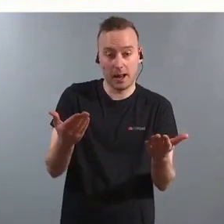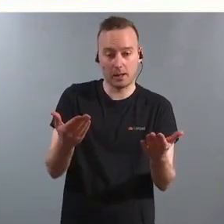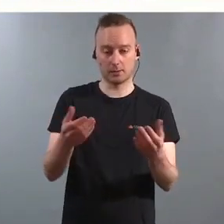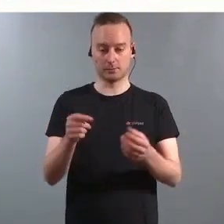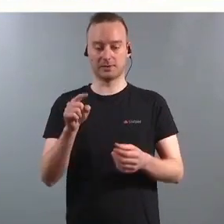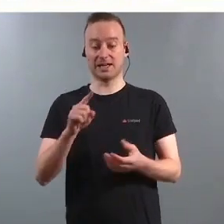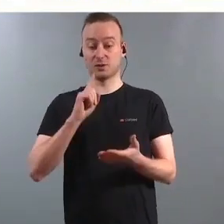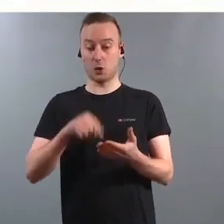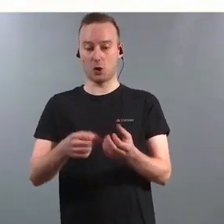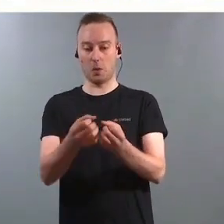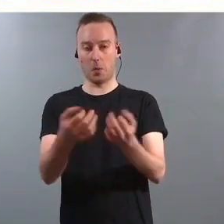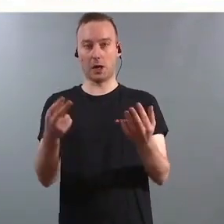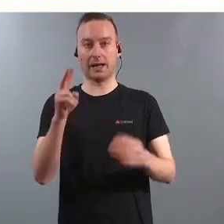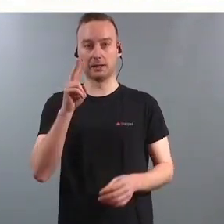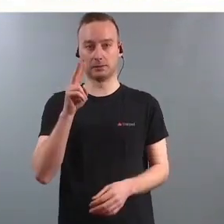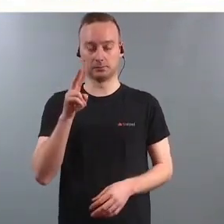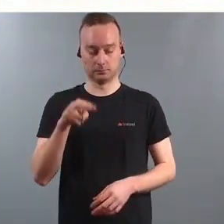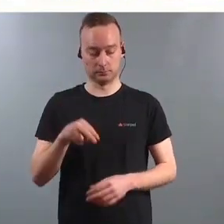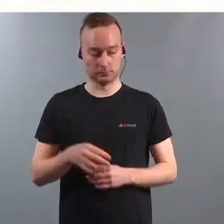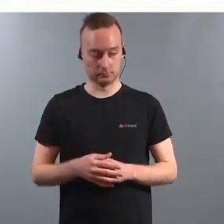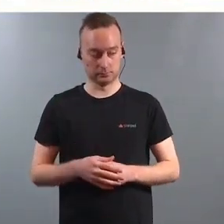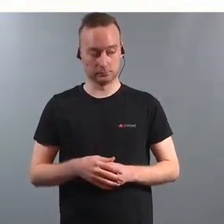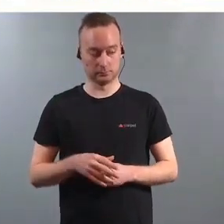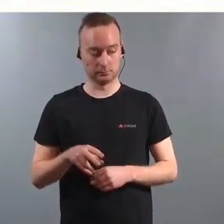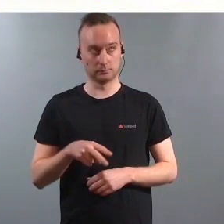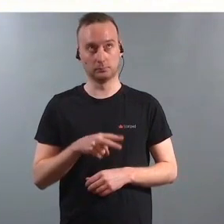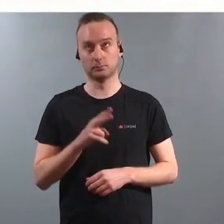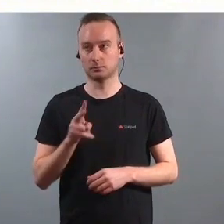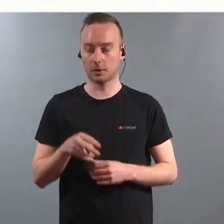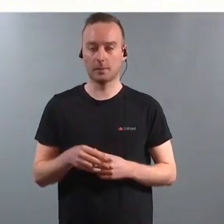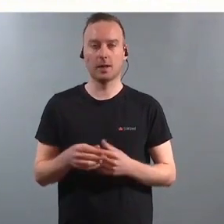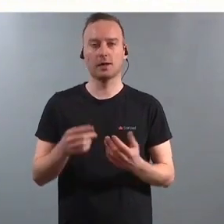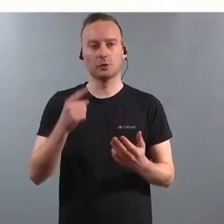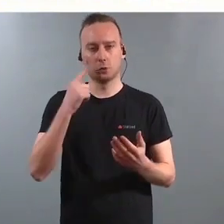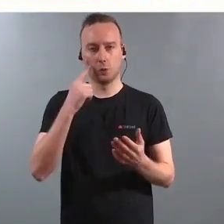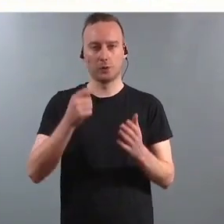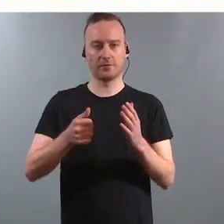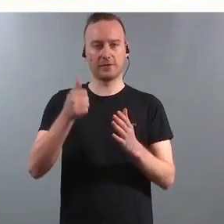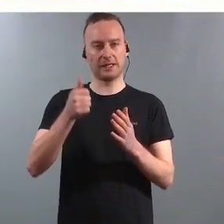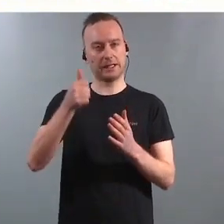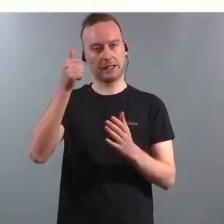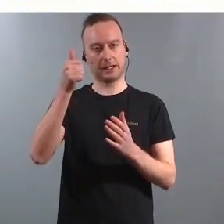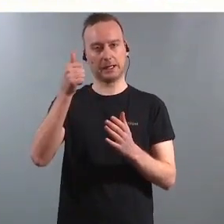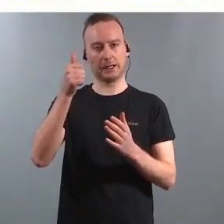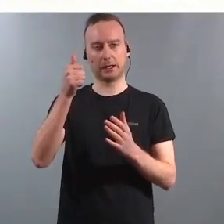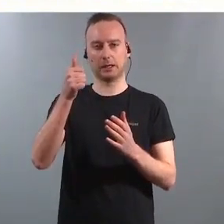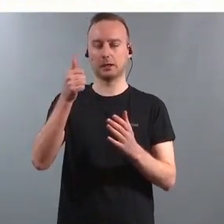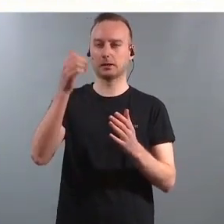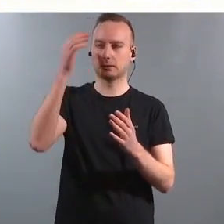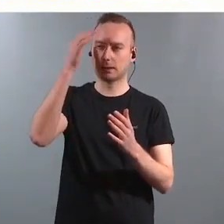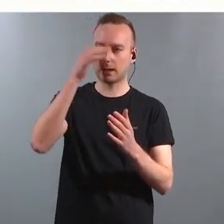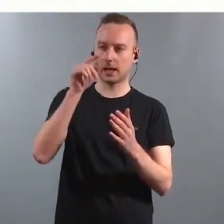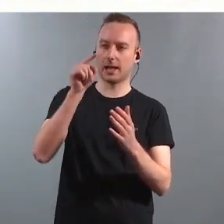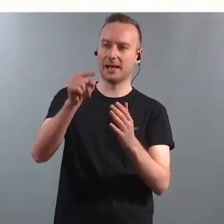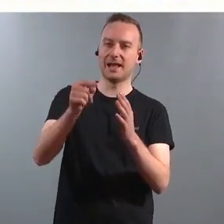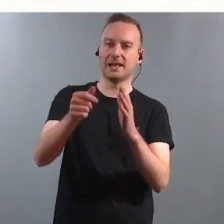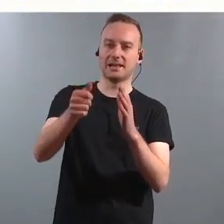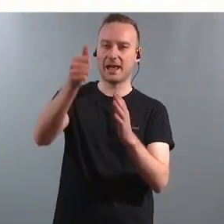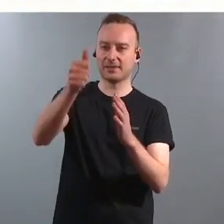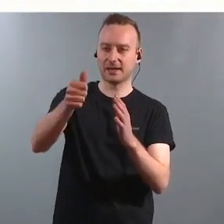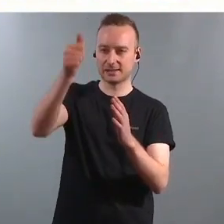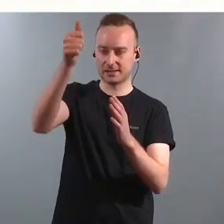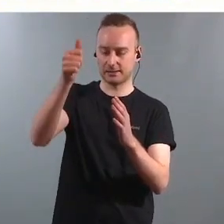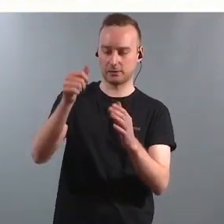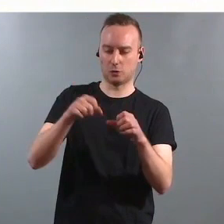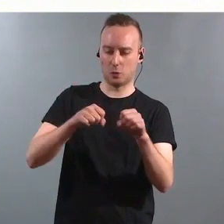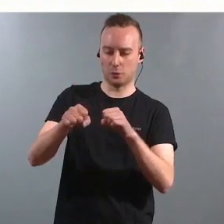når jeg sa det, men jeg tror det er veldig viktig å adressere dette til ledelsene i kommunen, at de skal ha oversikt om